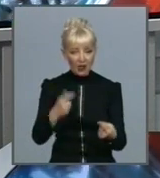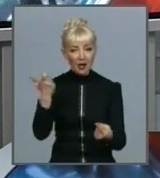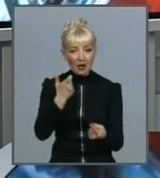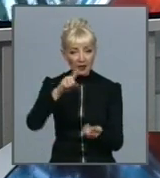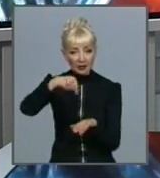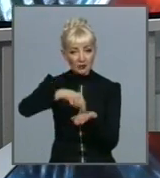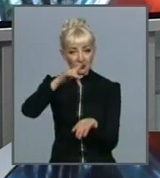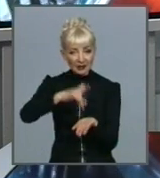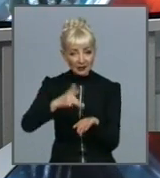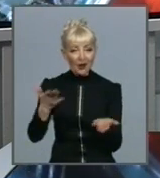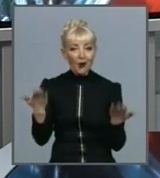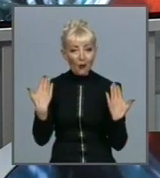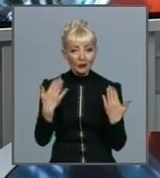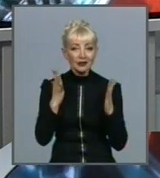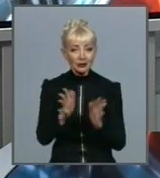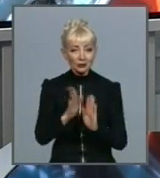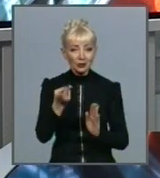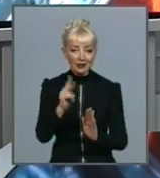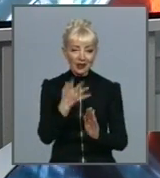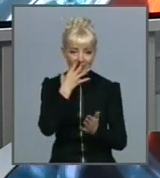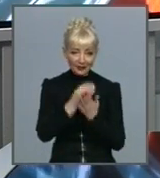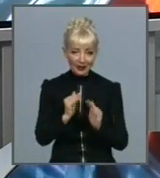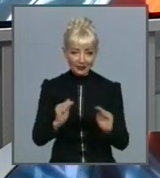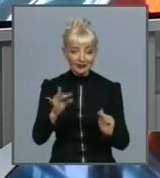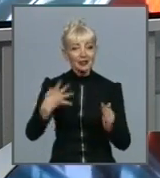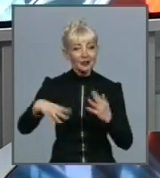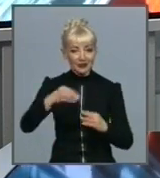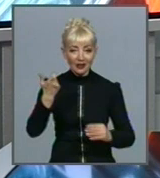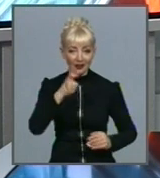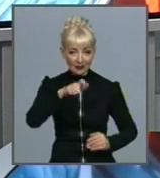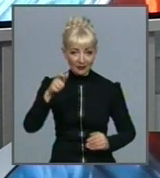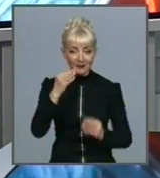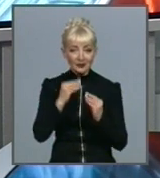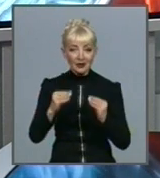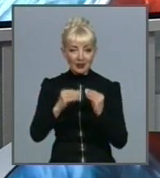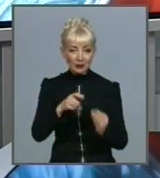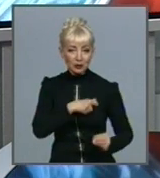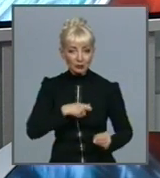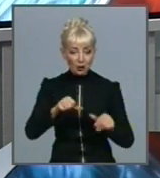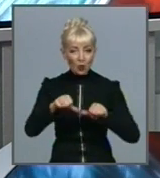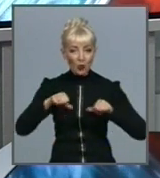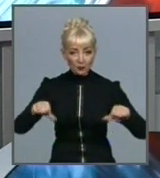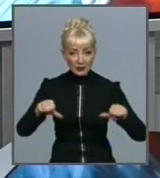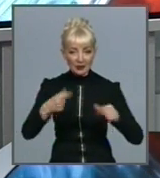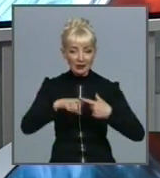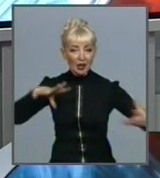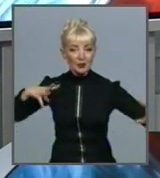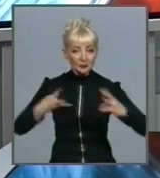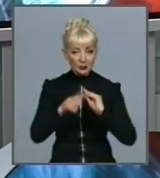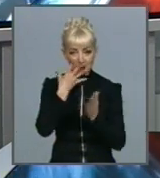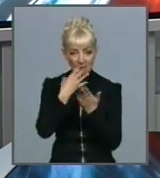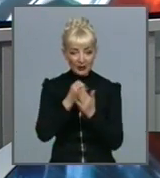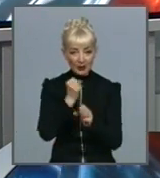не тільки для своїх вихованців, а й для всіх харків'ян. На постійній депутатській комісії заклад підбив питсумки своєї роботи за 2019